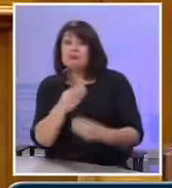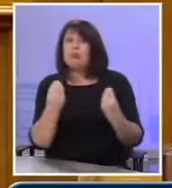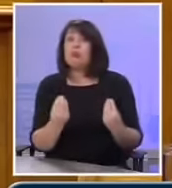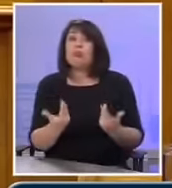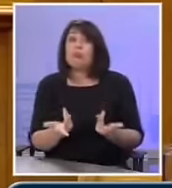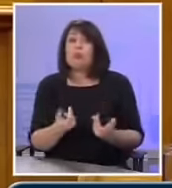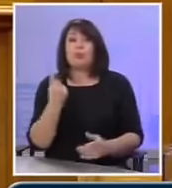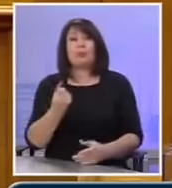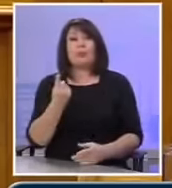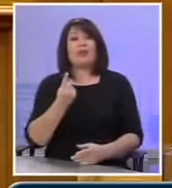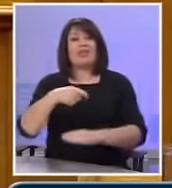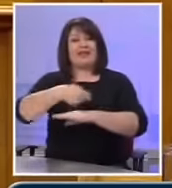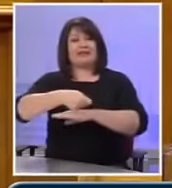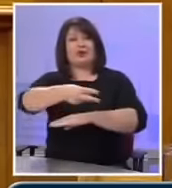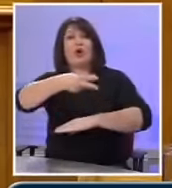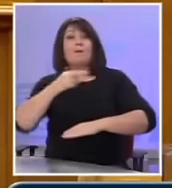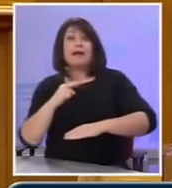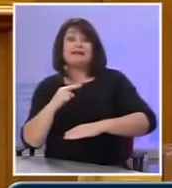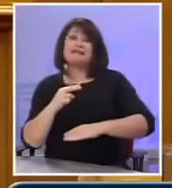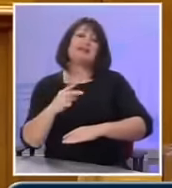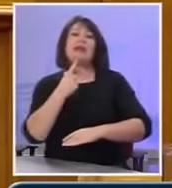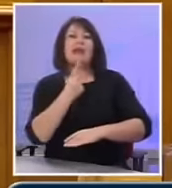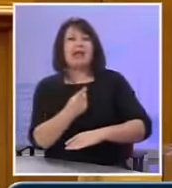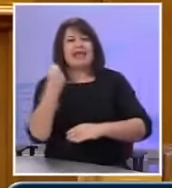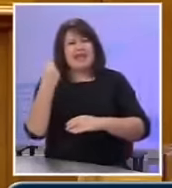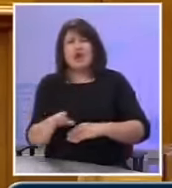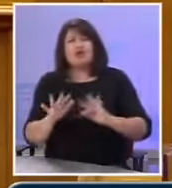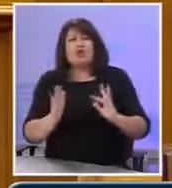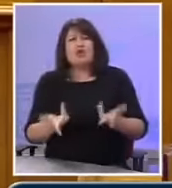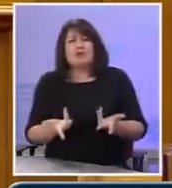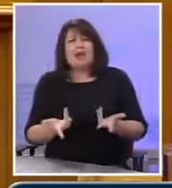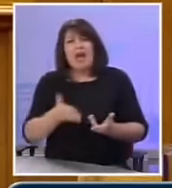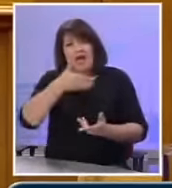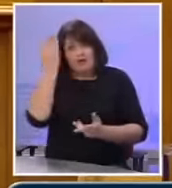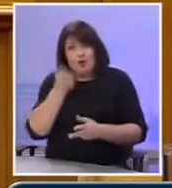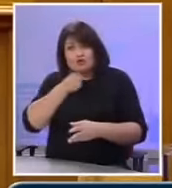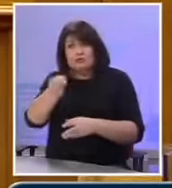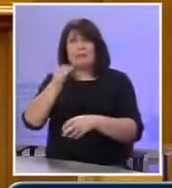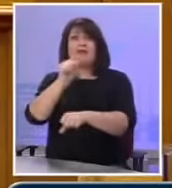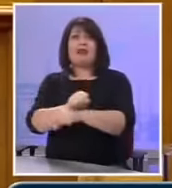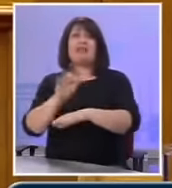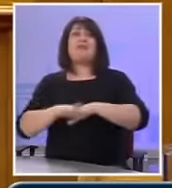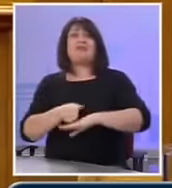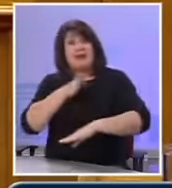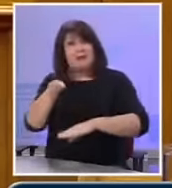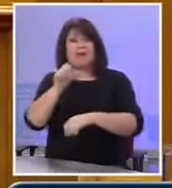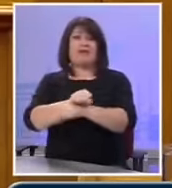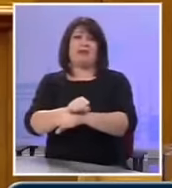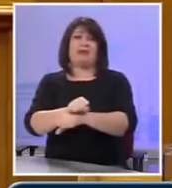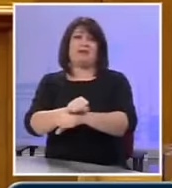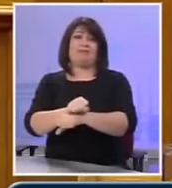απάντηση που δίνουν στα δικαστήρια φαντάζομαι ότι το χειρότερο είναι ένας αθώος να μπει στη φυλακή αυτά τα